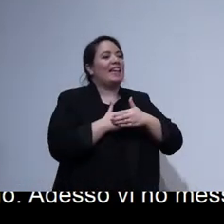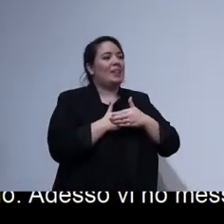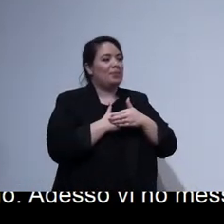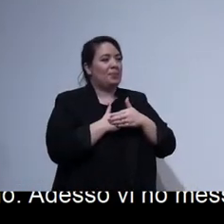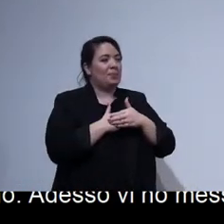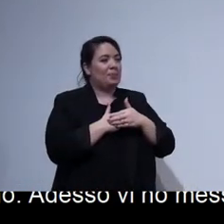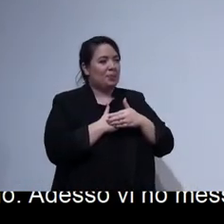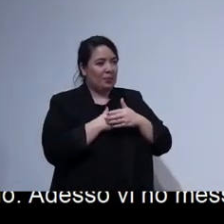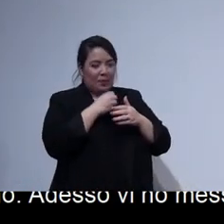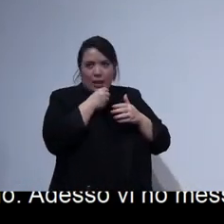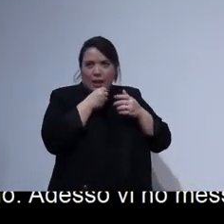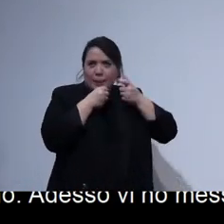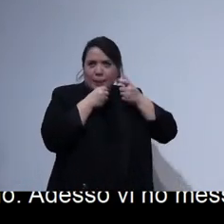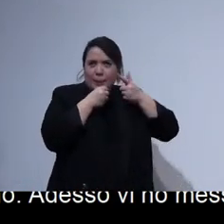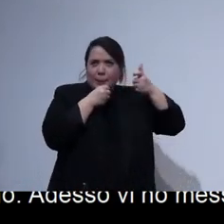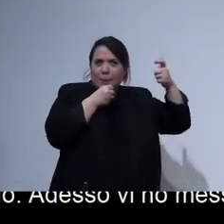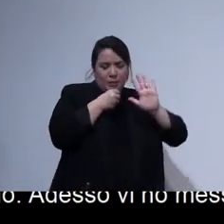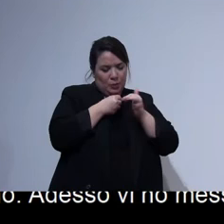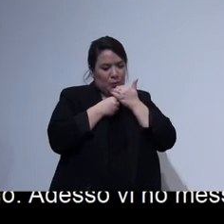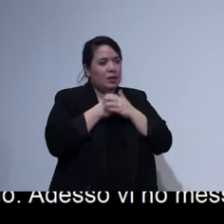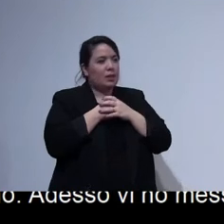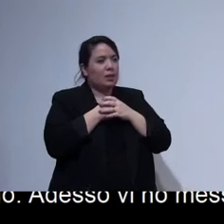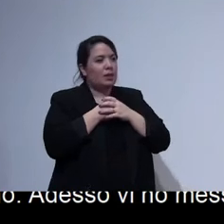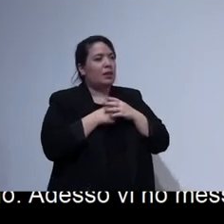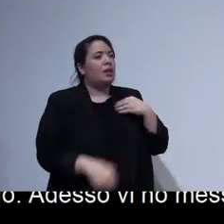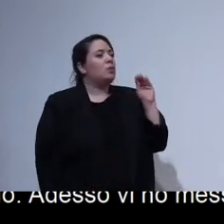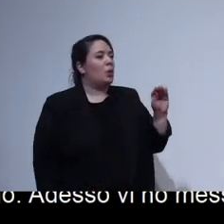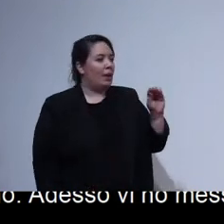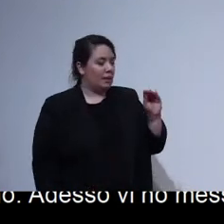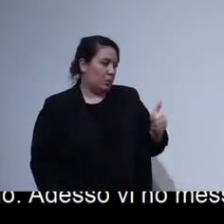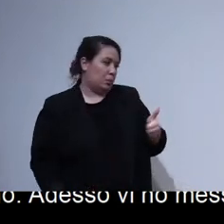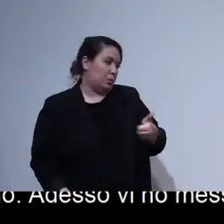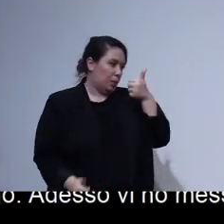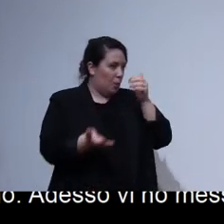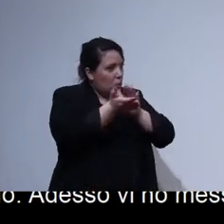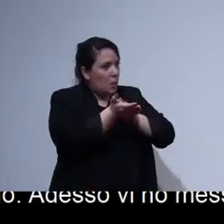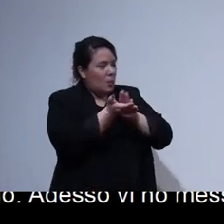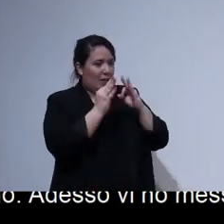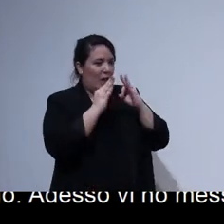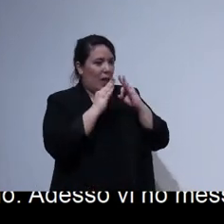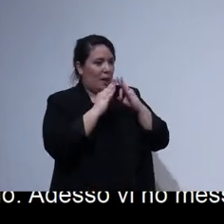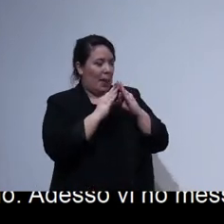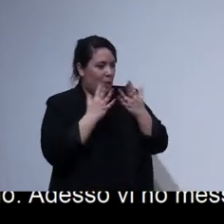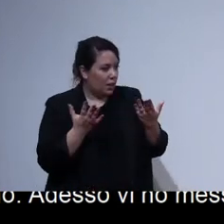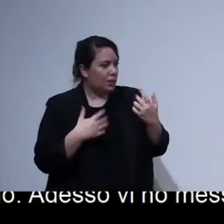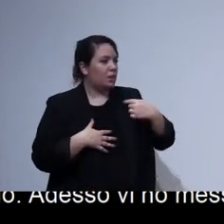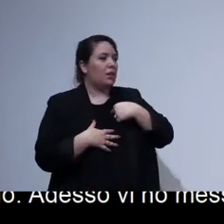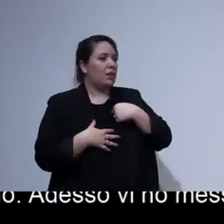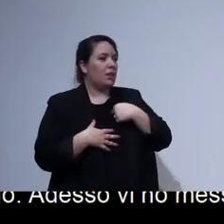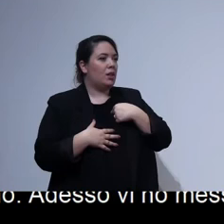sento un po' di riverbero allora avevo una domanda intanto complimenti Airbnb io faccio